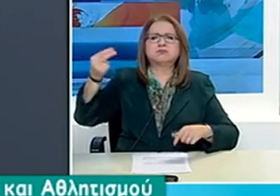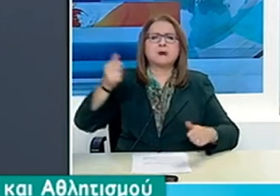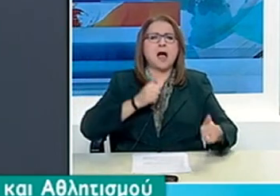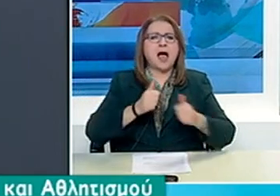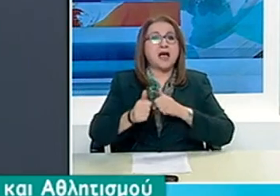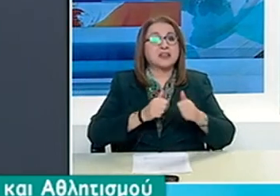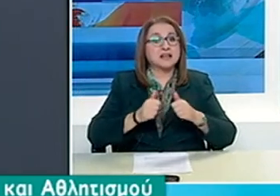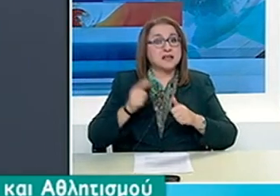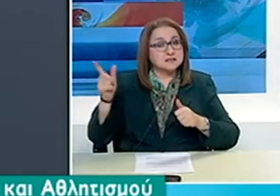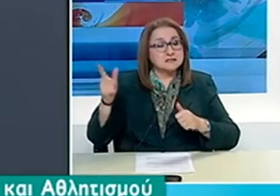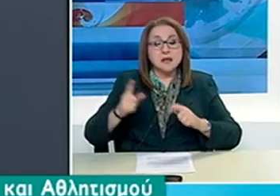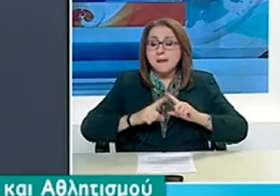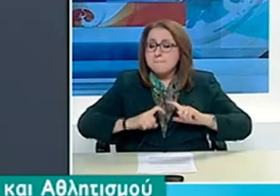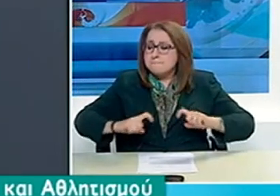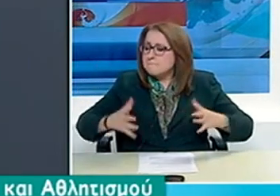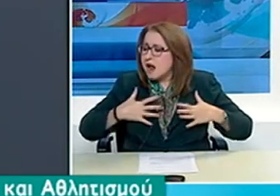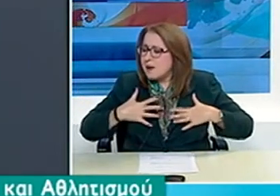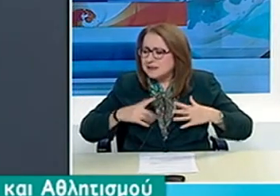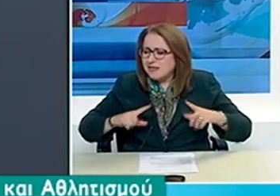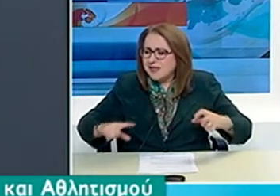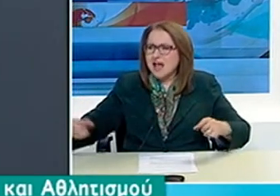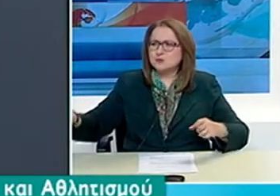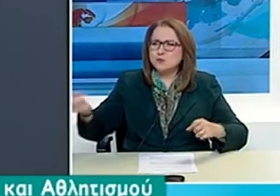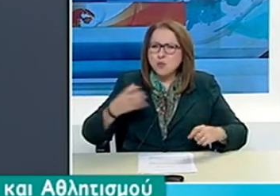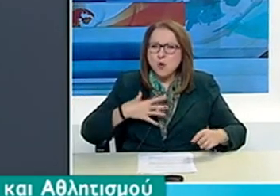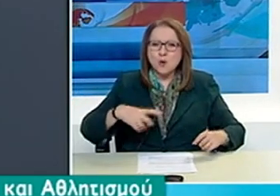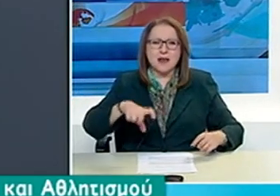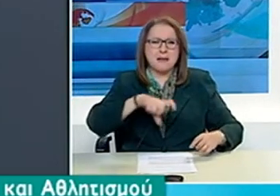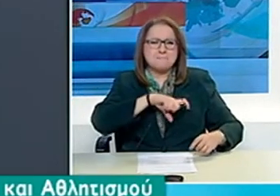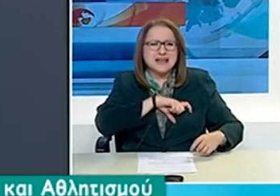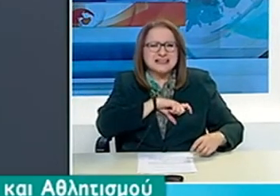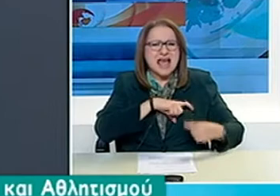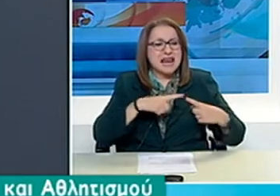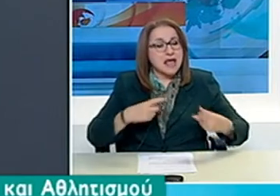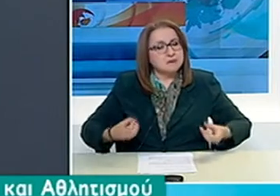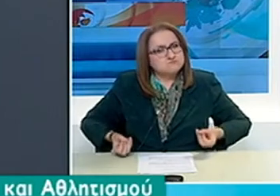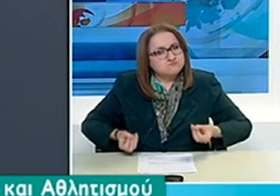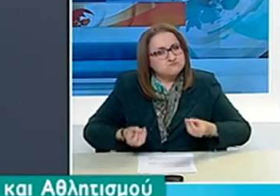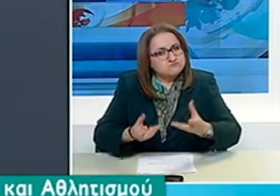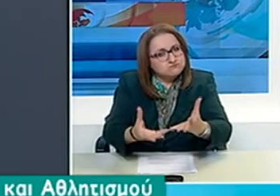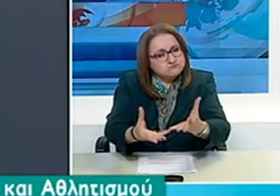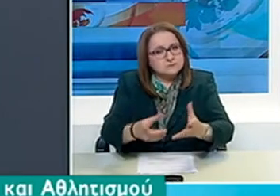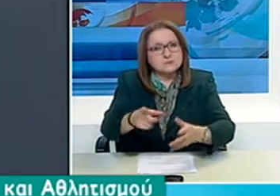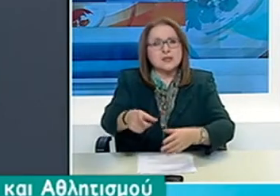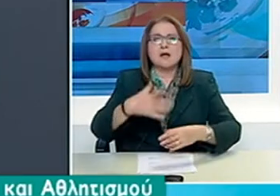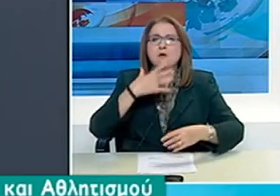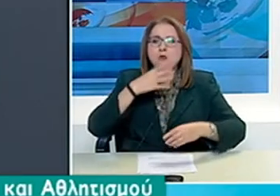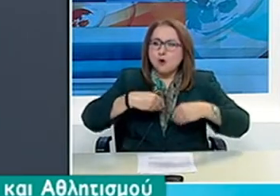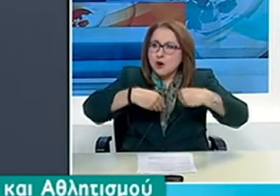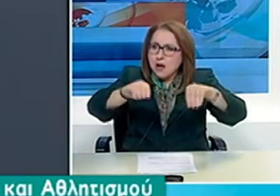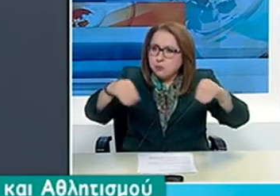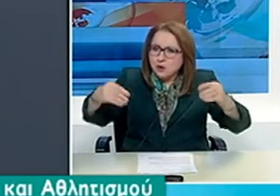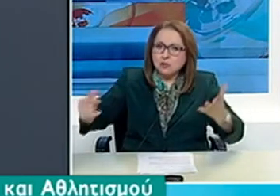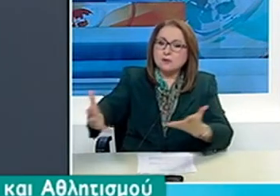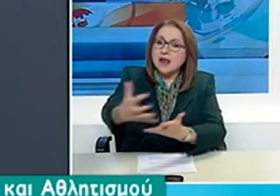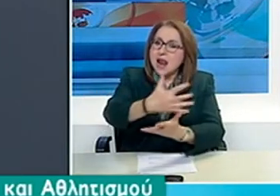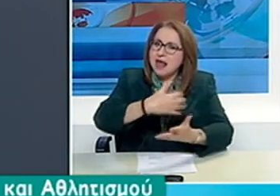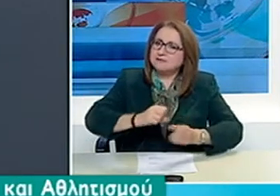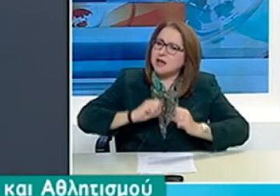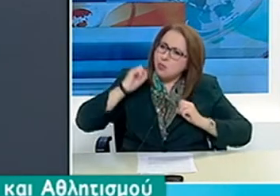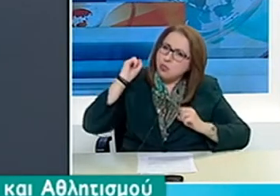δημοπρασίες προσωπικά ενθύμια από τις μεγάλες επιτυχίες τους για να ενισχύσουν το λογαριασμό του Υπουργείου Υγείας για την αντιμετώπιση του κορονοϊού.